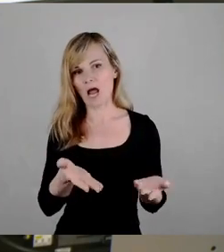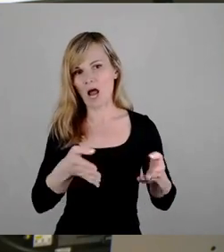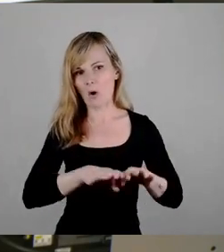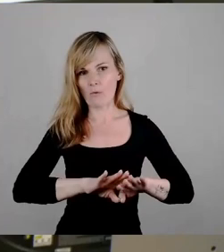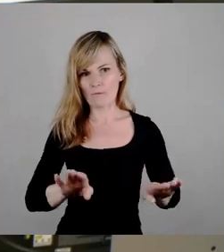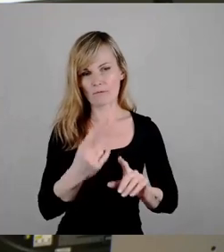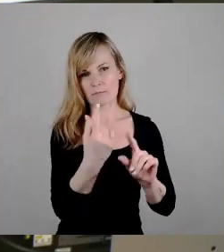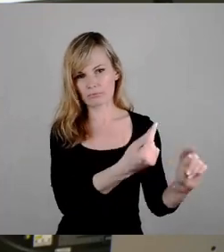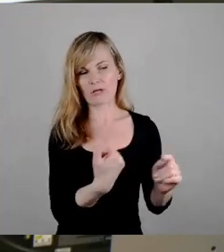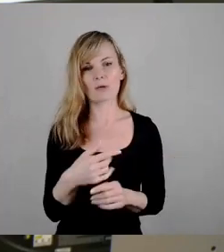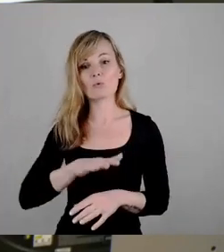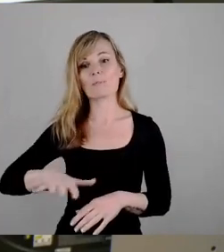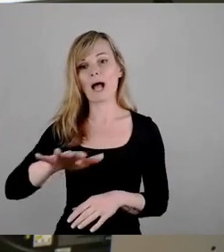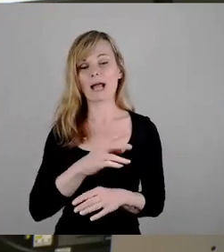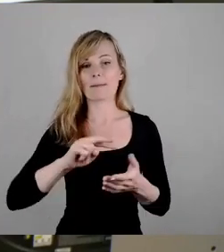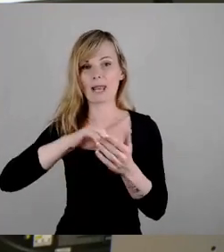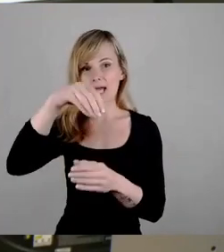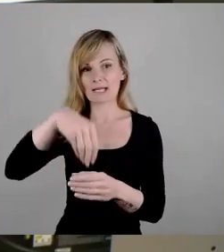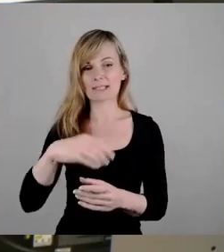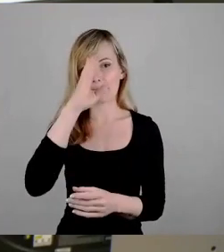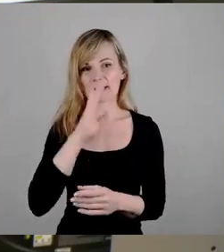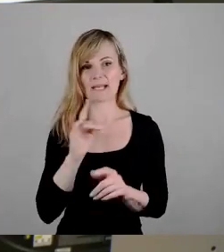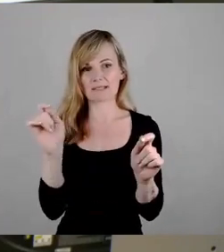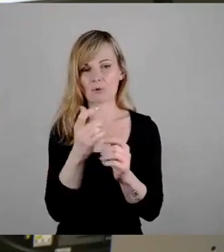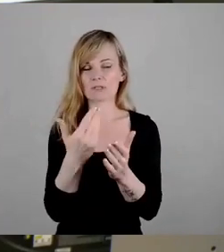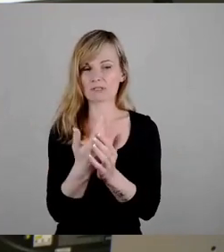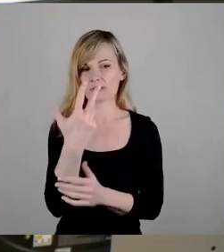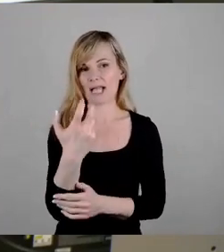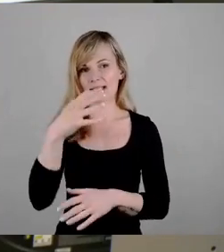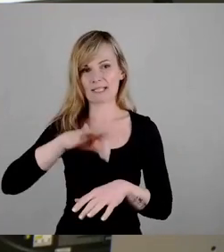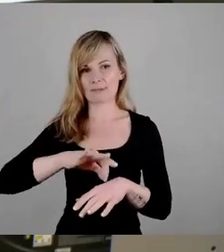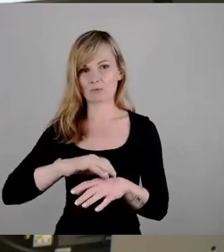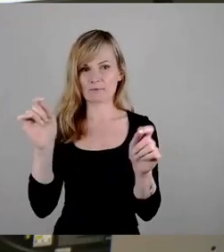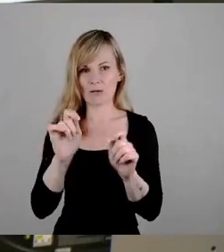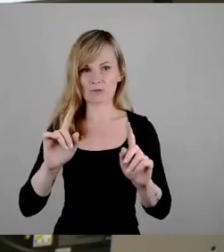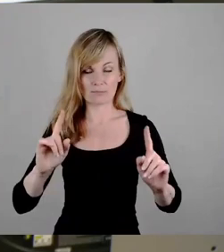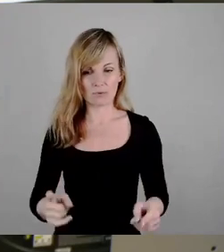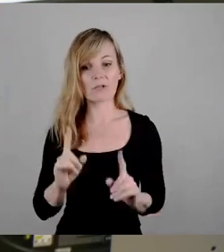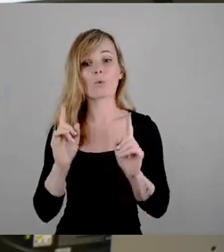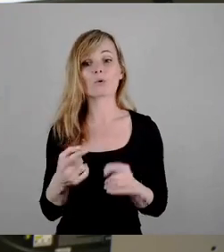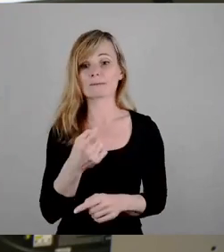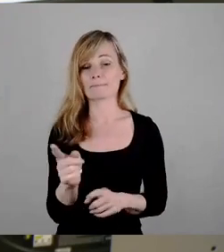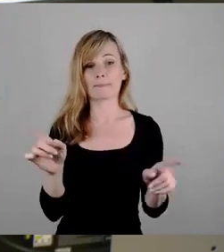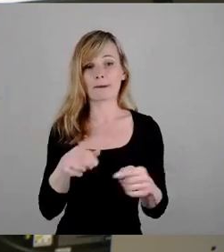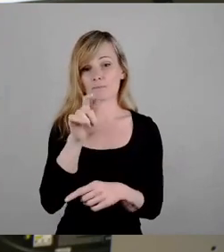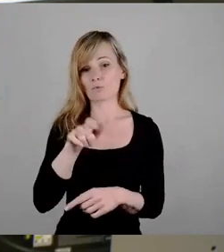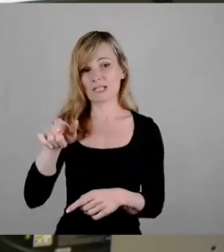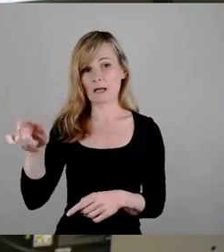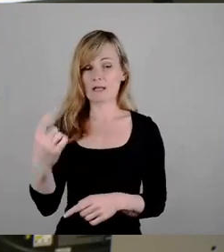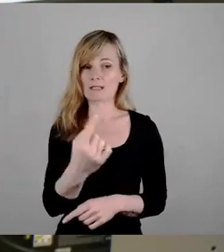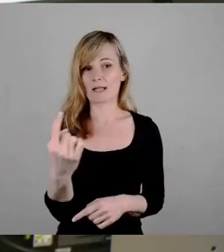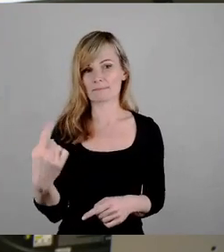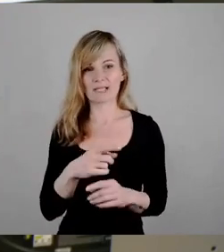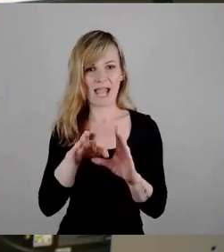Mittagspause vorgesehen und dass es halt eine halbe Stunde Pause gibt. Und die Musikerinnen und Musiker müssen sich in so einer App der